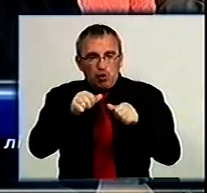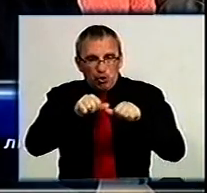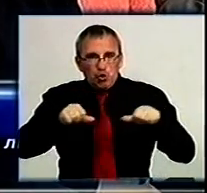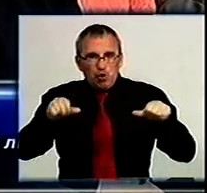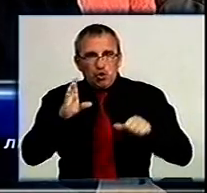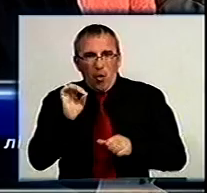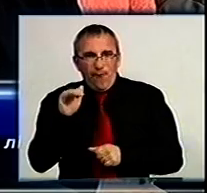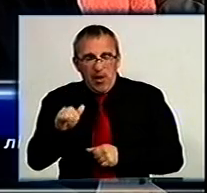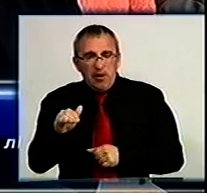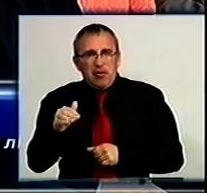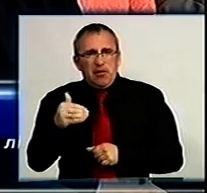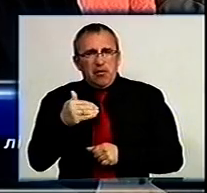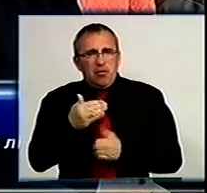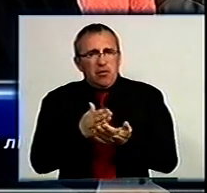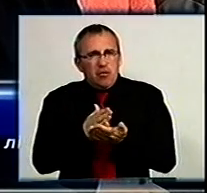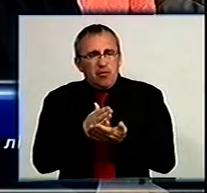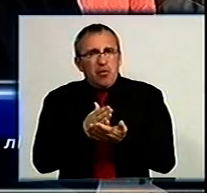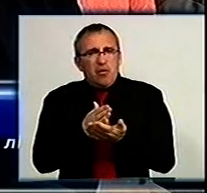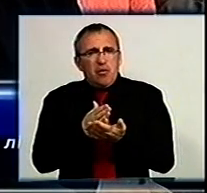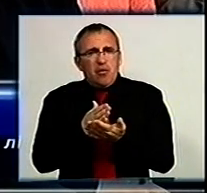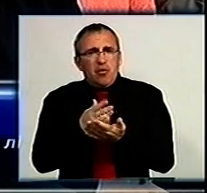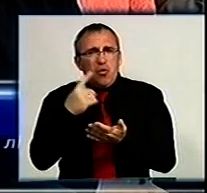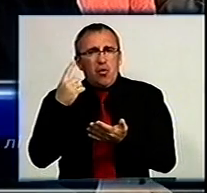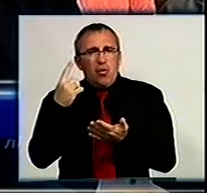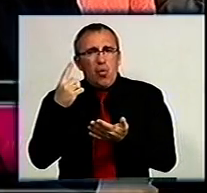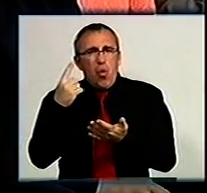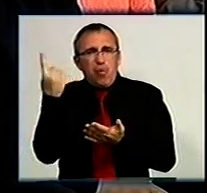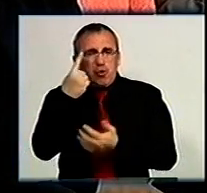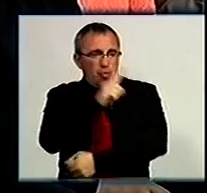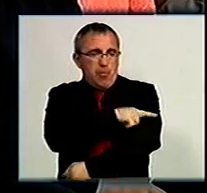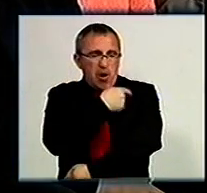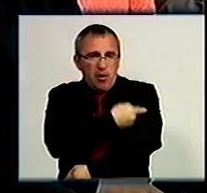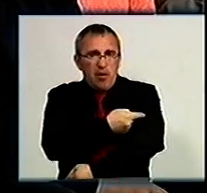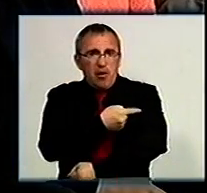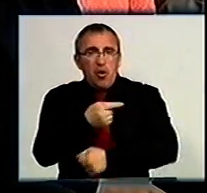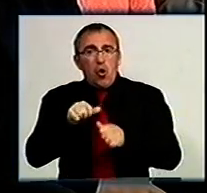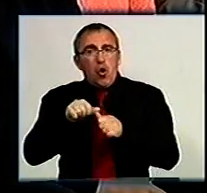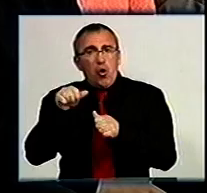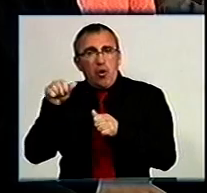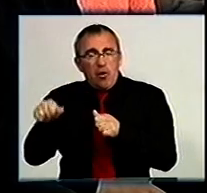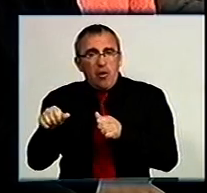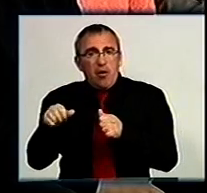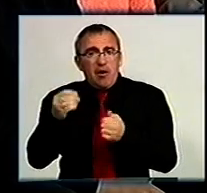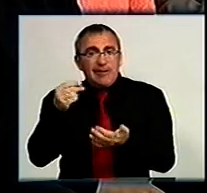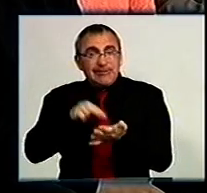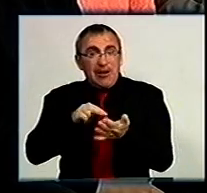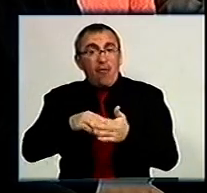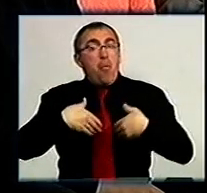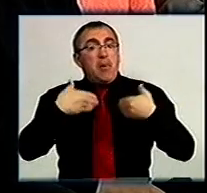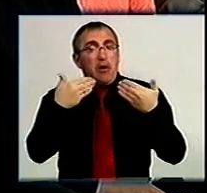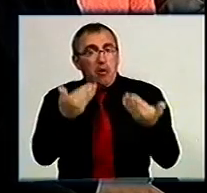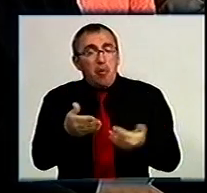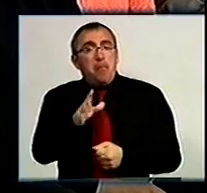просьбу руководству обласної больниці, щоб крім цінового пропозиція